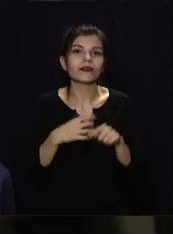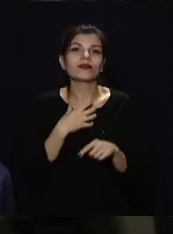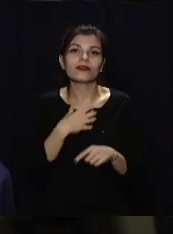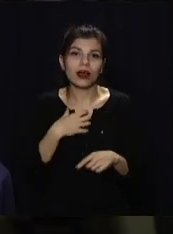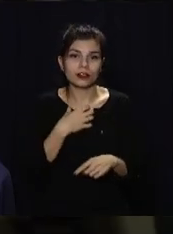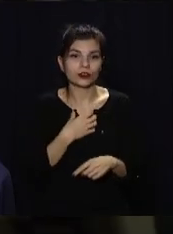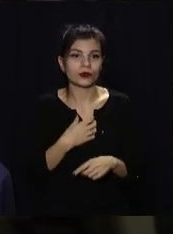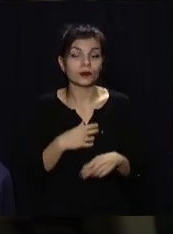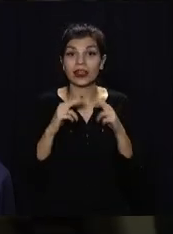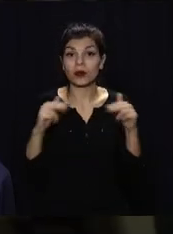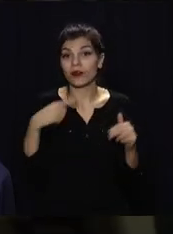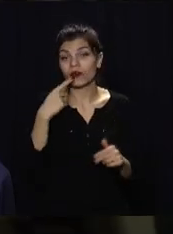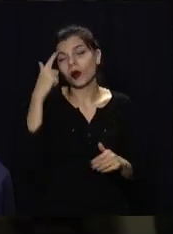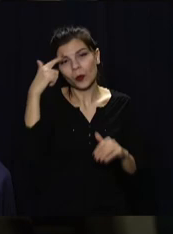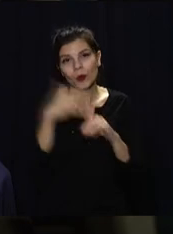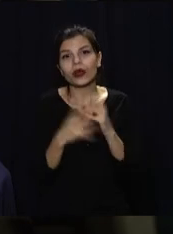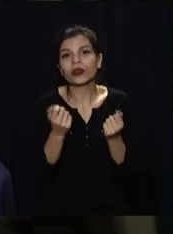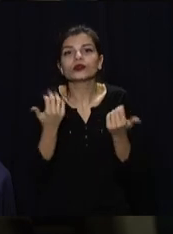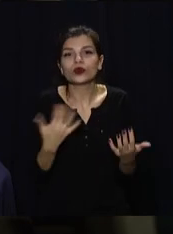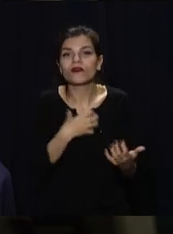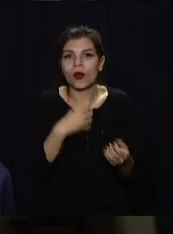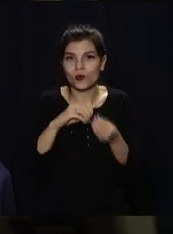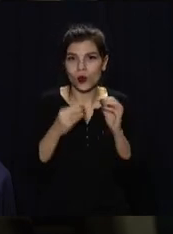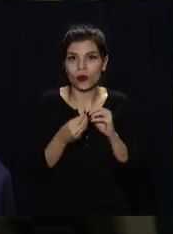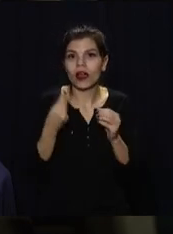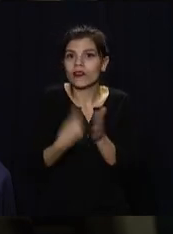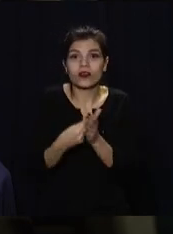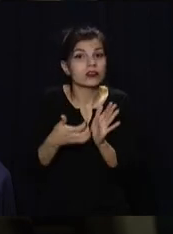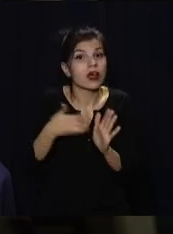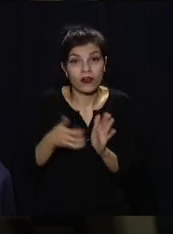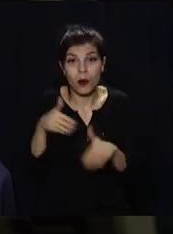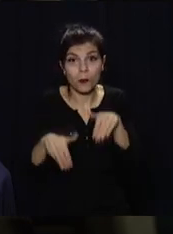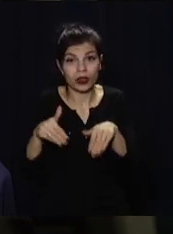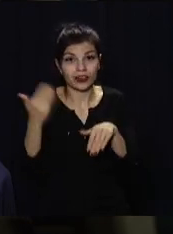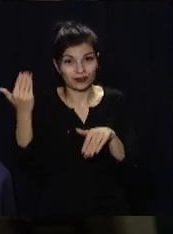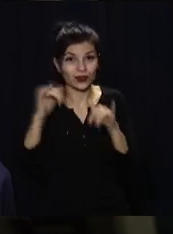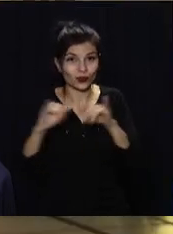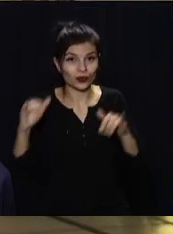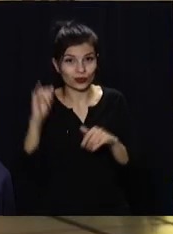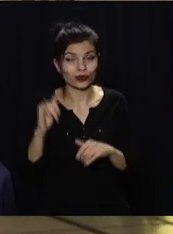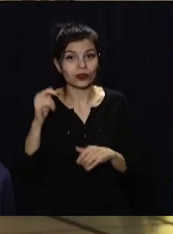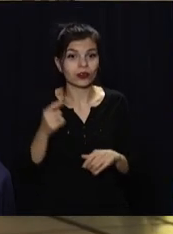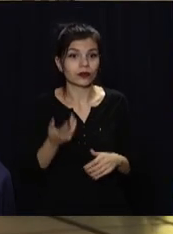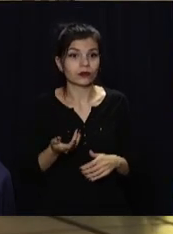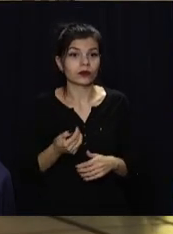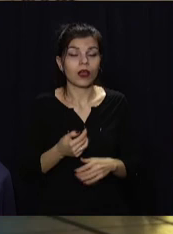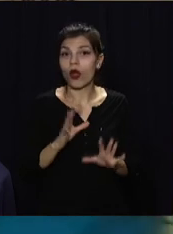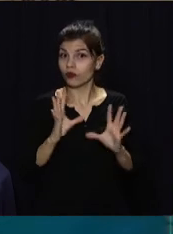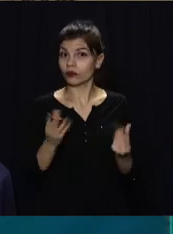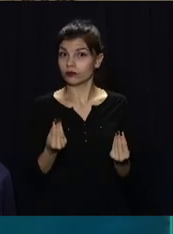Дніпряни кажуть, розуміють, наскільки важлива проблема недофінансування балету та його розвитку в Україні. На самом деле,